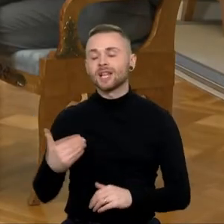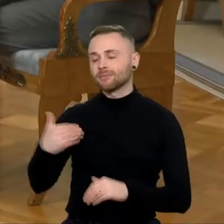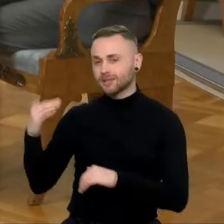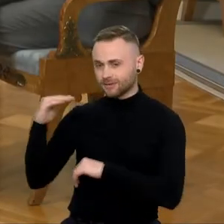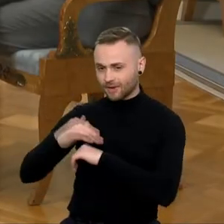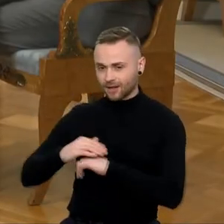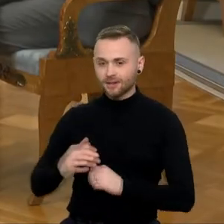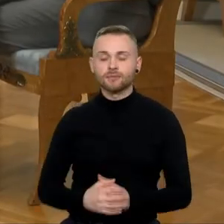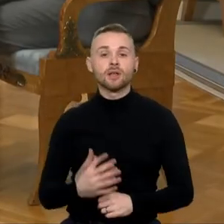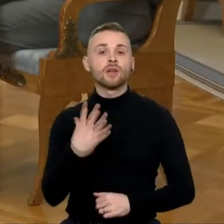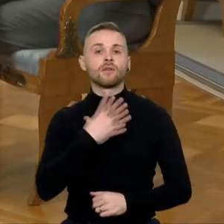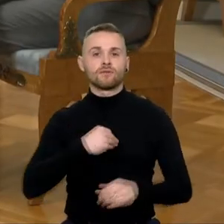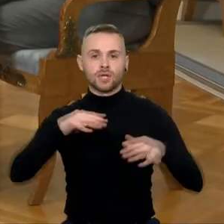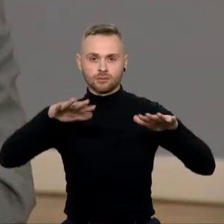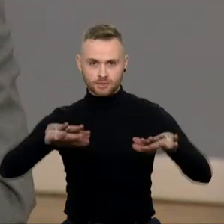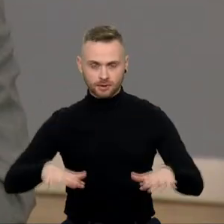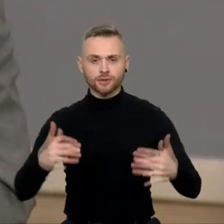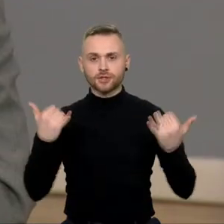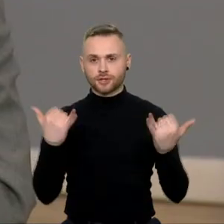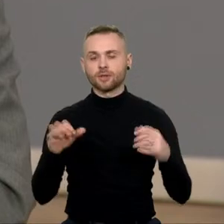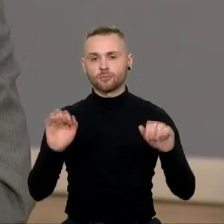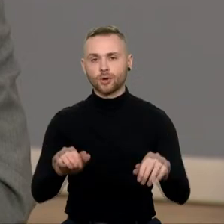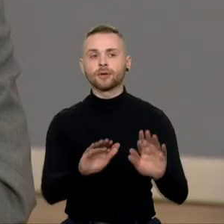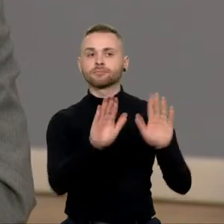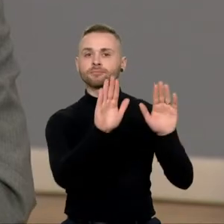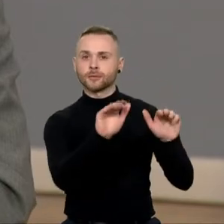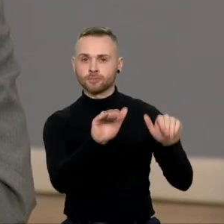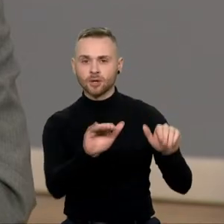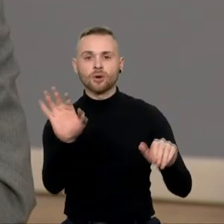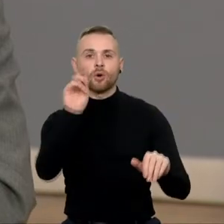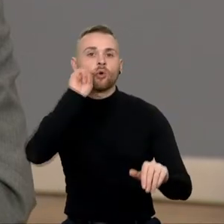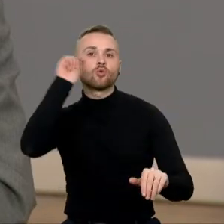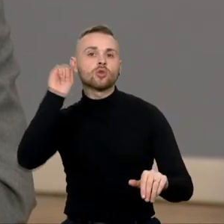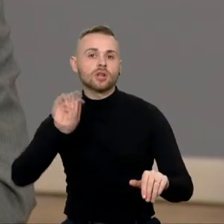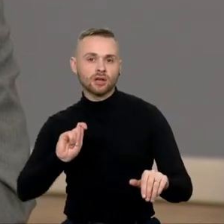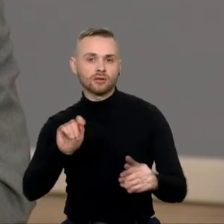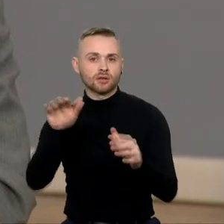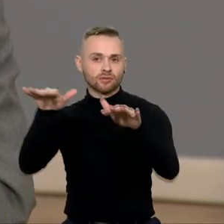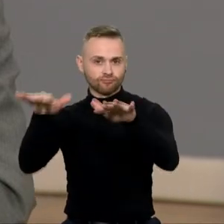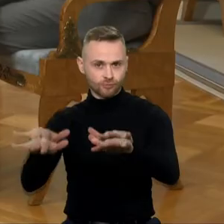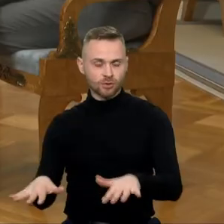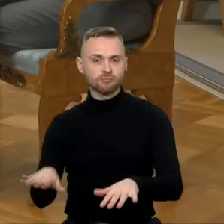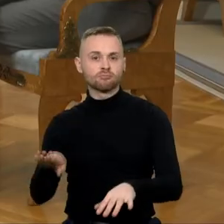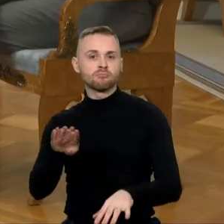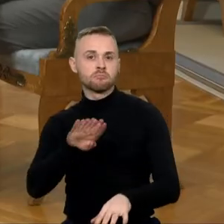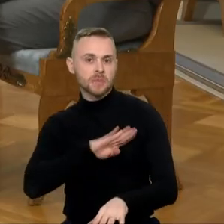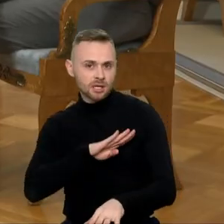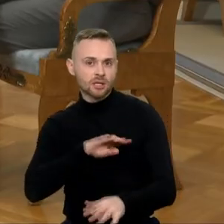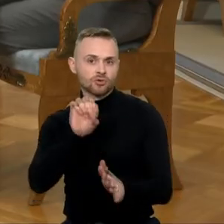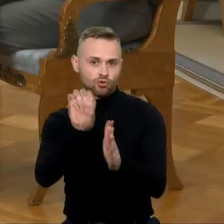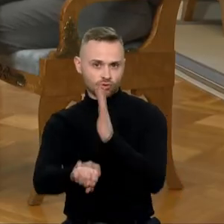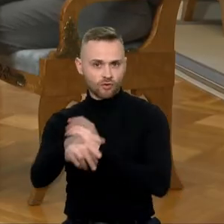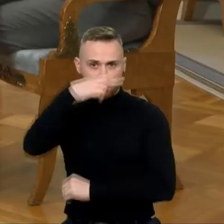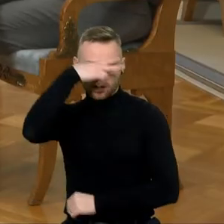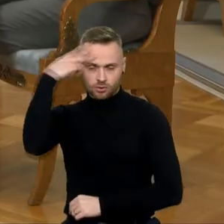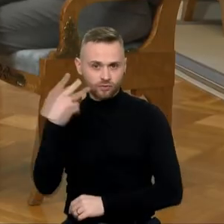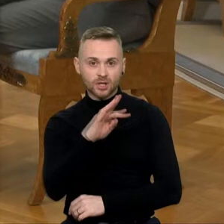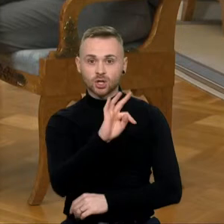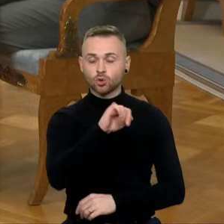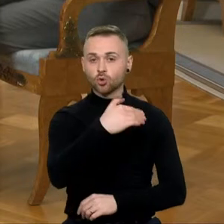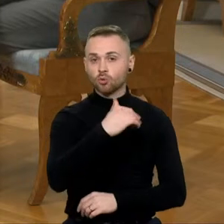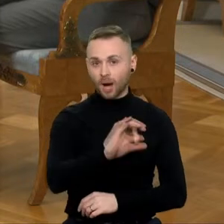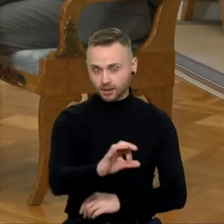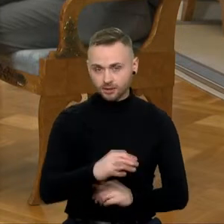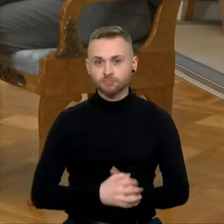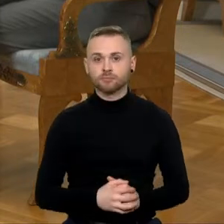Vilniuje atsisveikinti su Ukrainoje žuvusiu Lietuvos savo noriu rytoj tą dotumo laidotuvės. Ir lietuviai jau yra karia Ukrainoje.